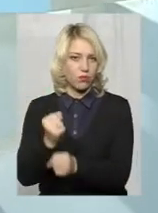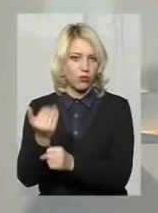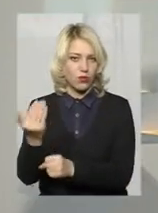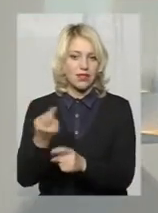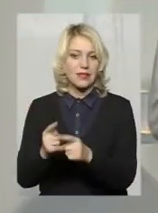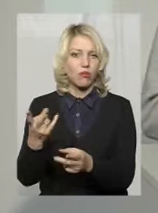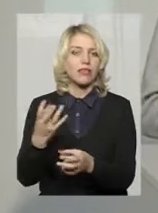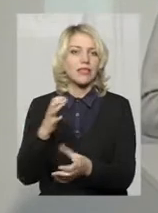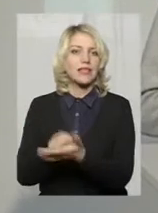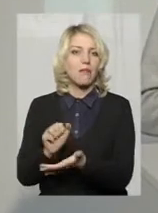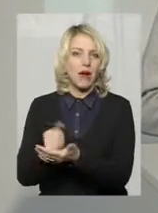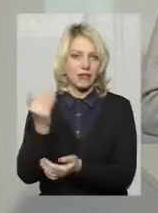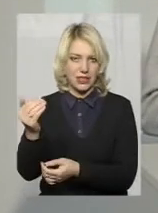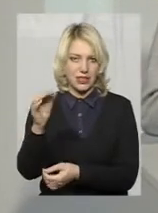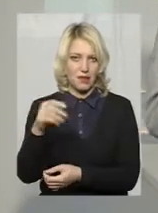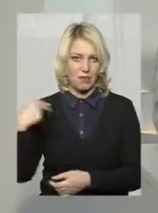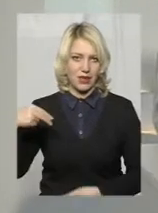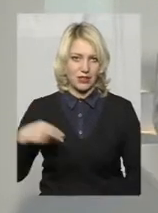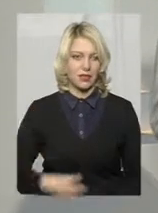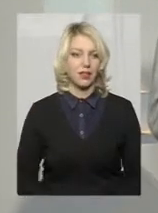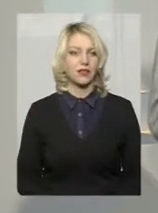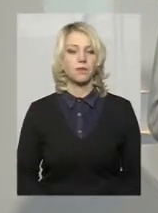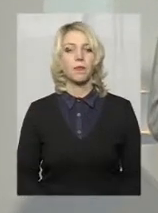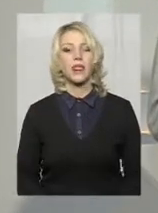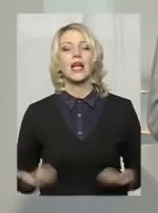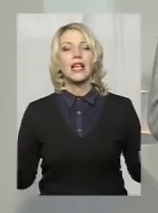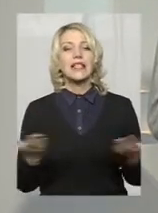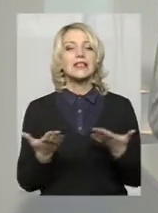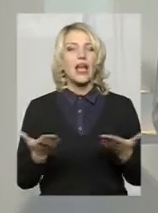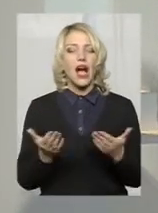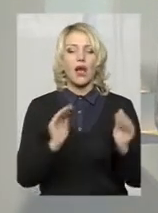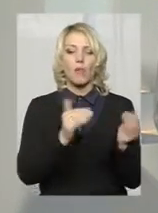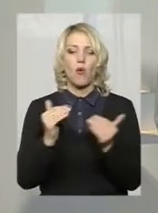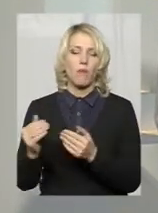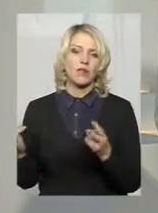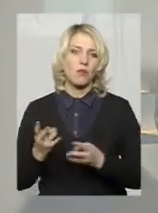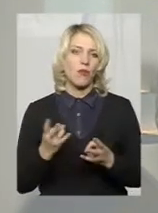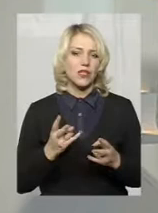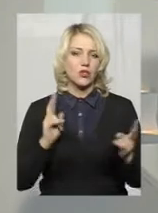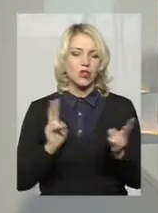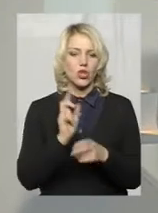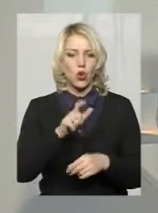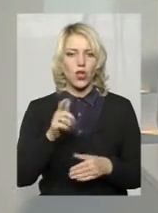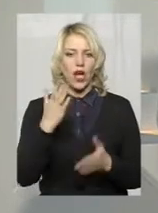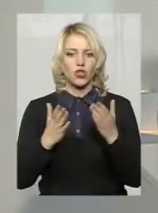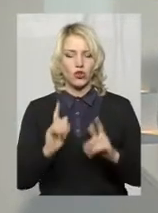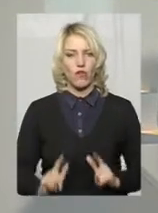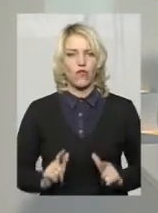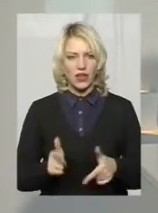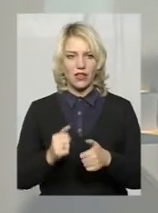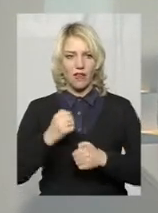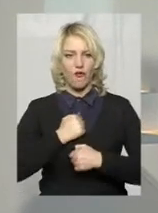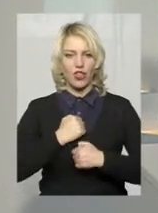цим займатися. 100%. З якими обмеженнями, в першу чергу, мають стикнутися громадяни в разі введення такого